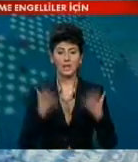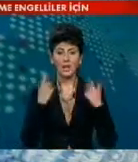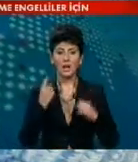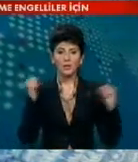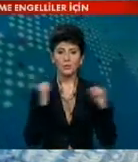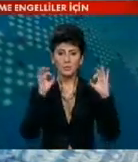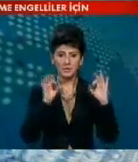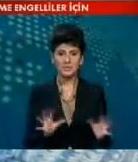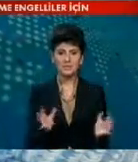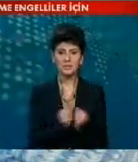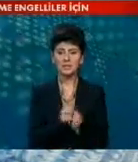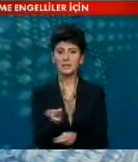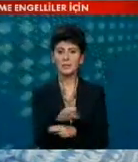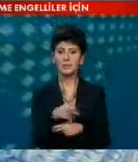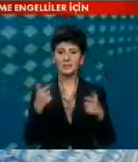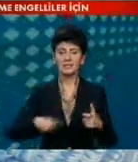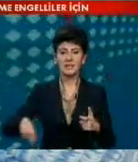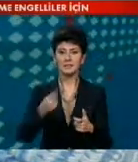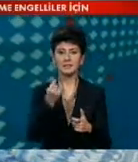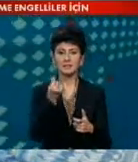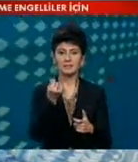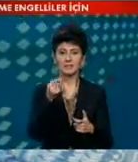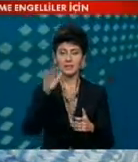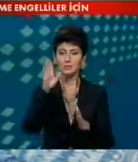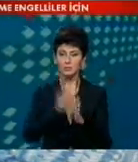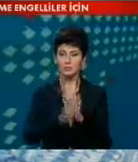Havaların soğumaya başlamasıyla birlikte balık teyzeylerine fiyatlar düşmüştür.